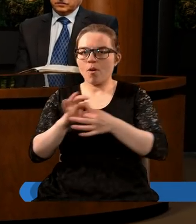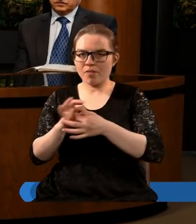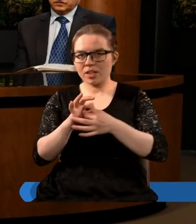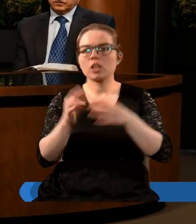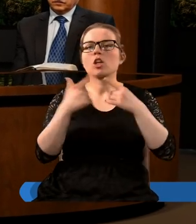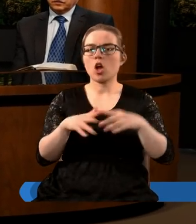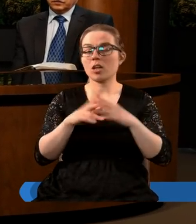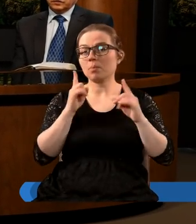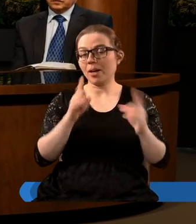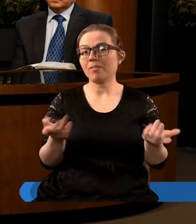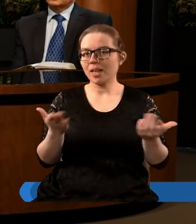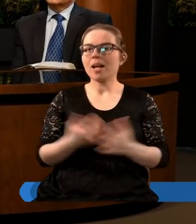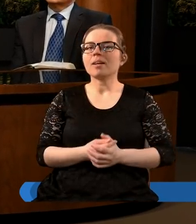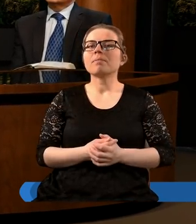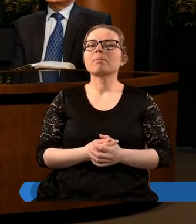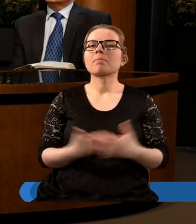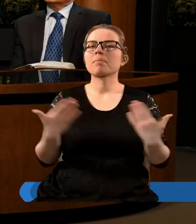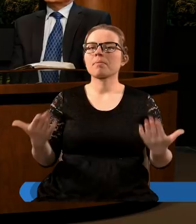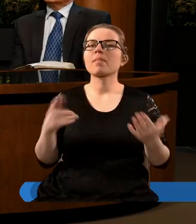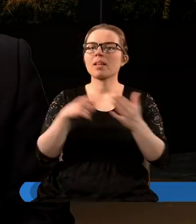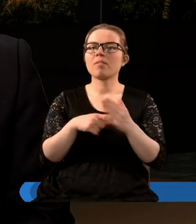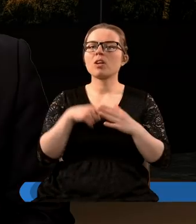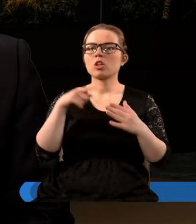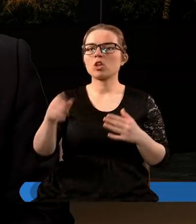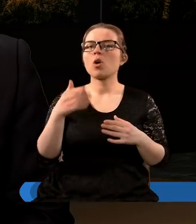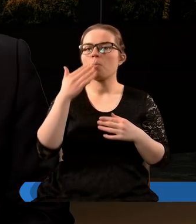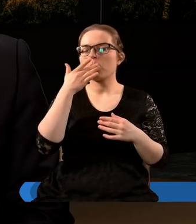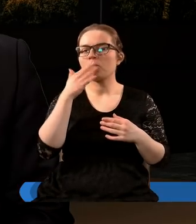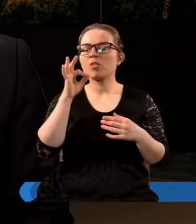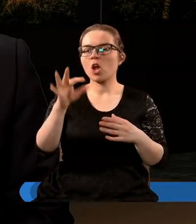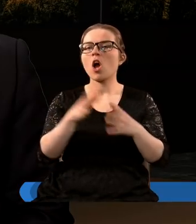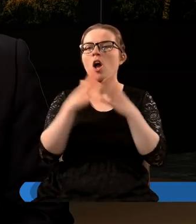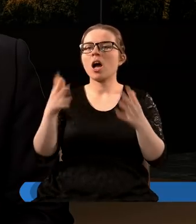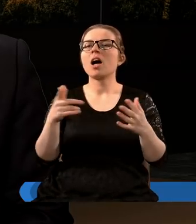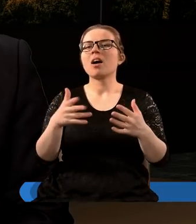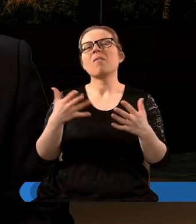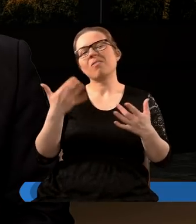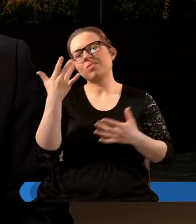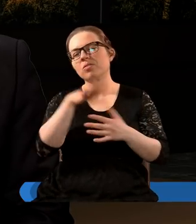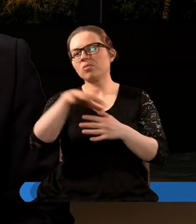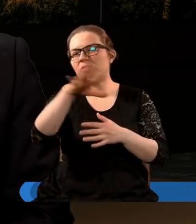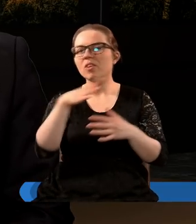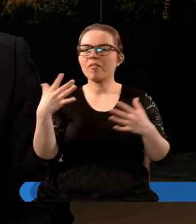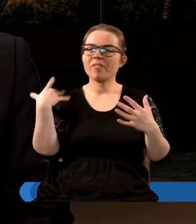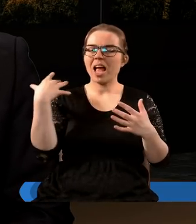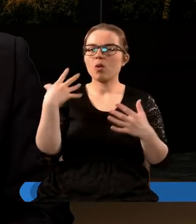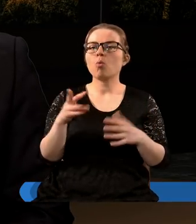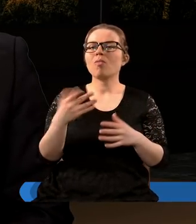kościoła, prawda, ale zobaczmy, iż tutaj mówimy o tym zjawisku, które istniał na przestrzeni wielu wieków.